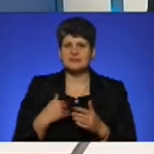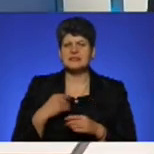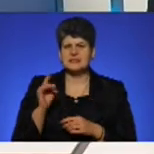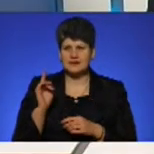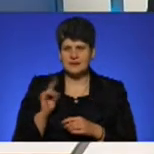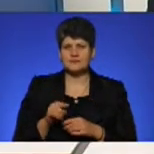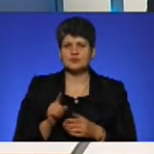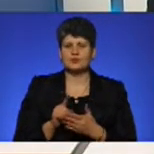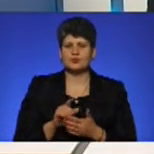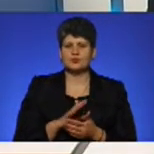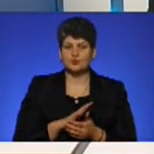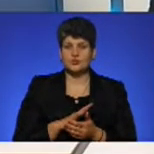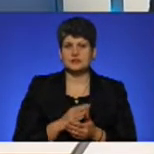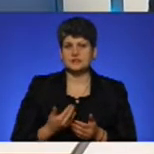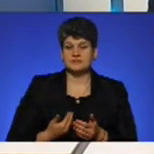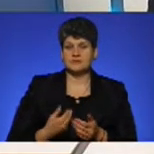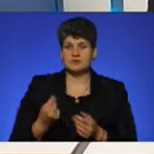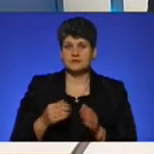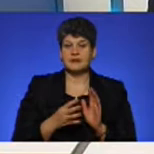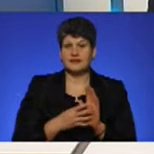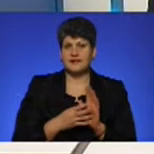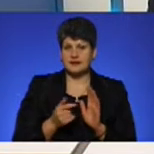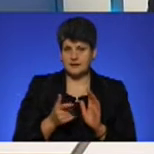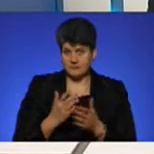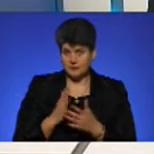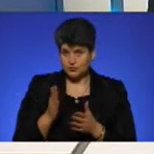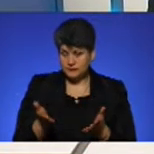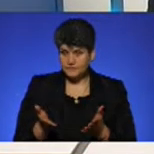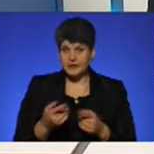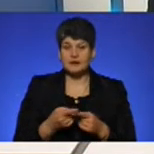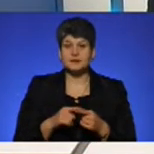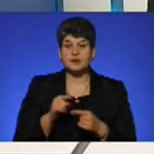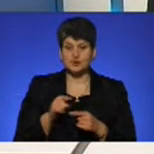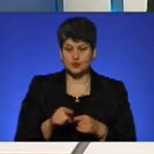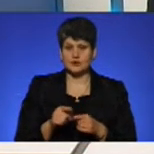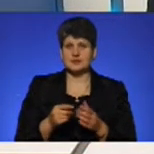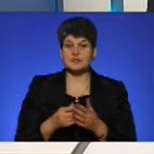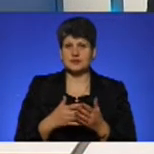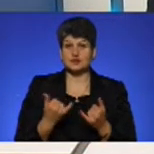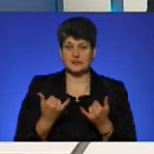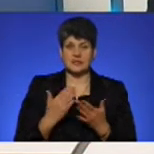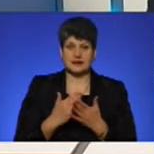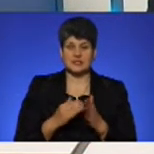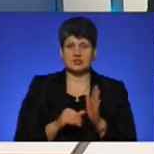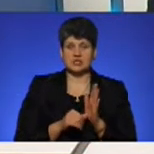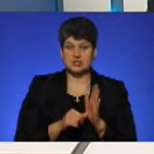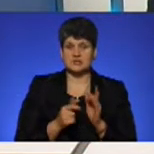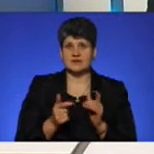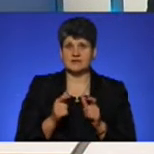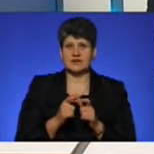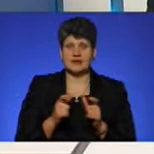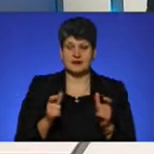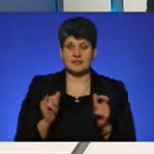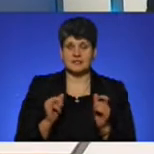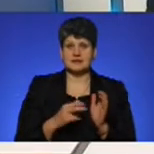мало бути готівкою взагалі 9 гривень мало бути. Але вони все-таки при цьому тарифові, що зараз є, 6 гривень карточкою і